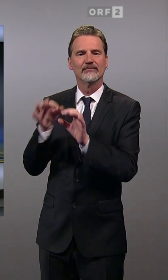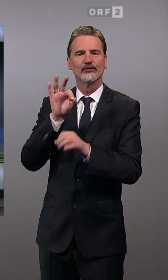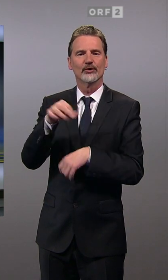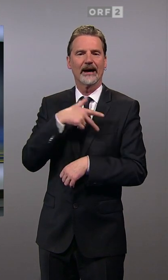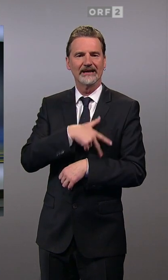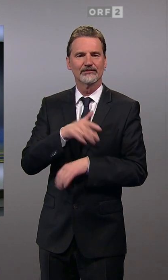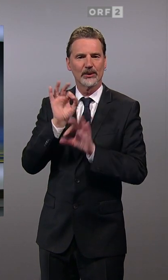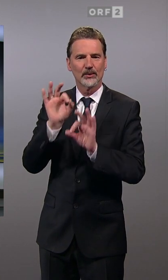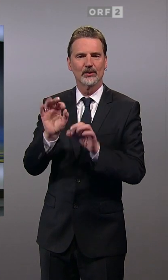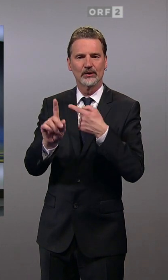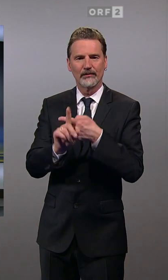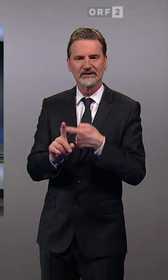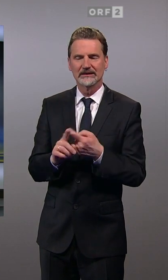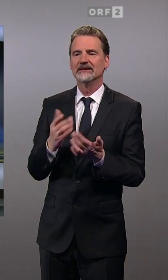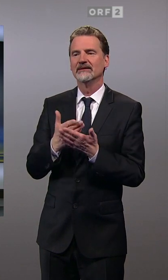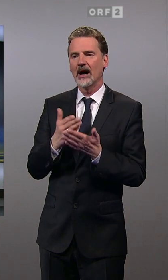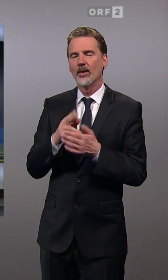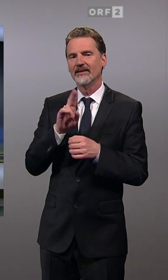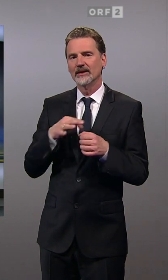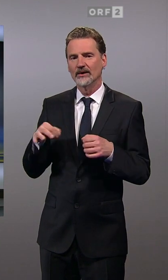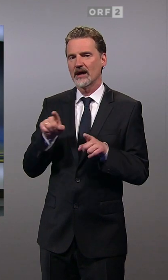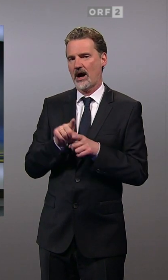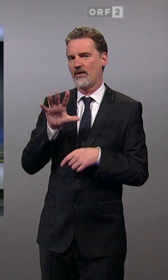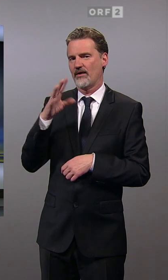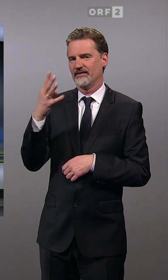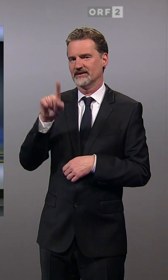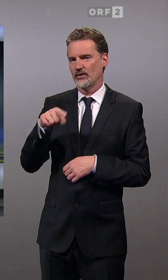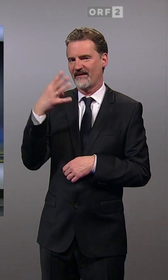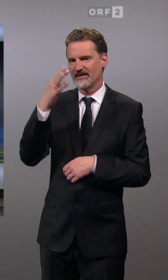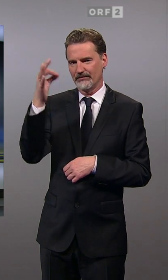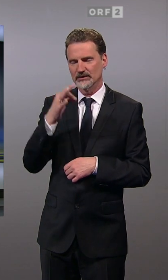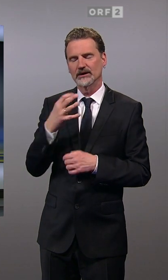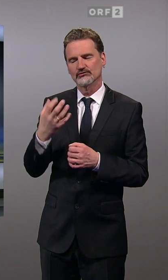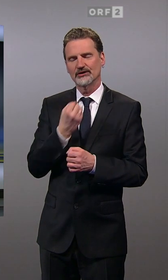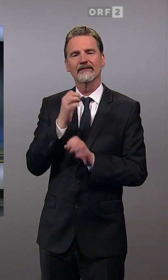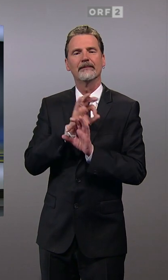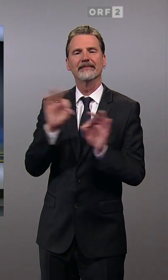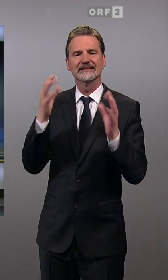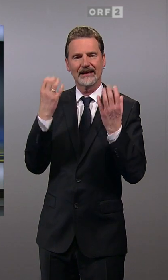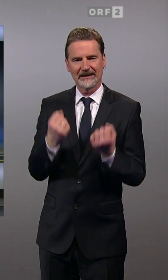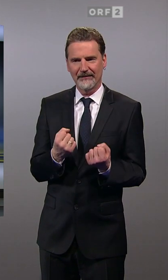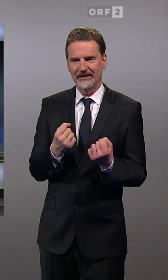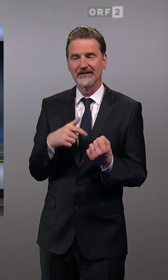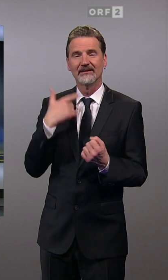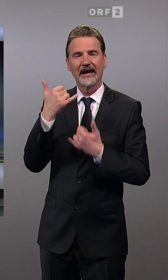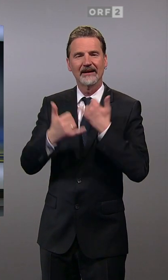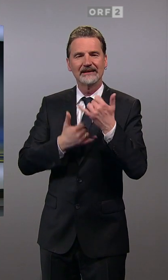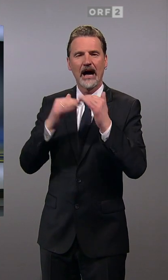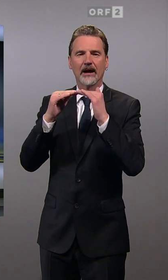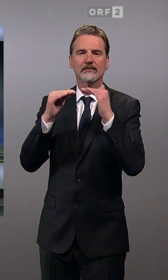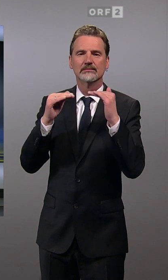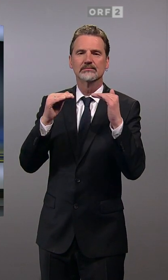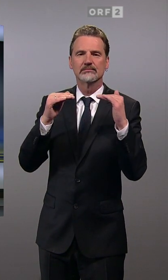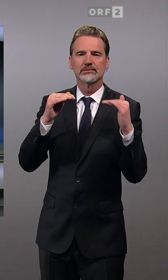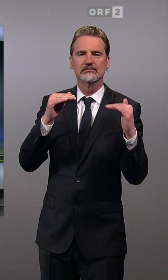im Bundesland Niederösterreich mit 45,4 Prozent ihr bestes Ergebnis eingefahren. Das ist dann in den Jahrzehnten danach